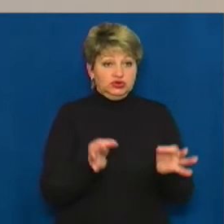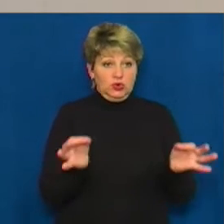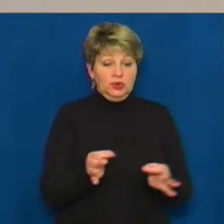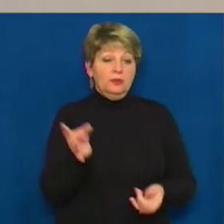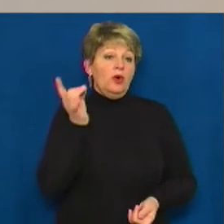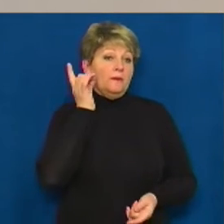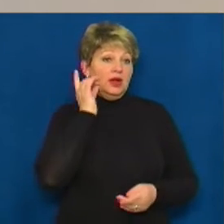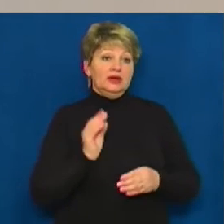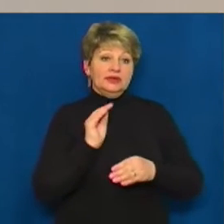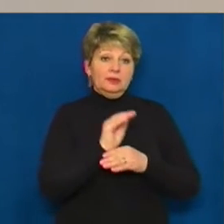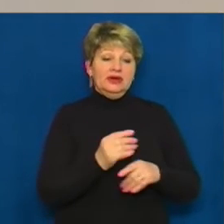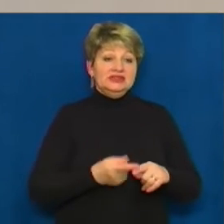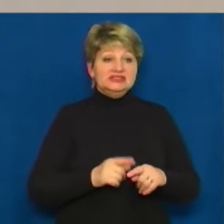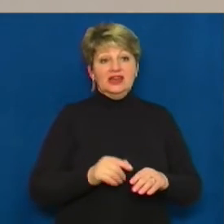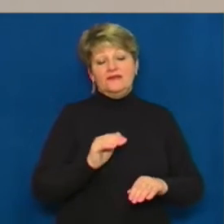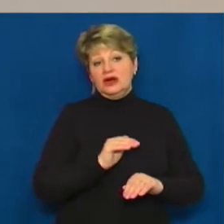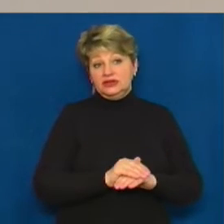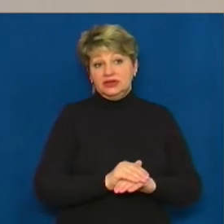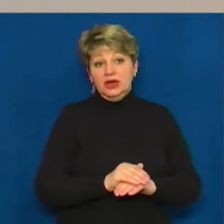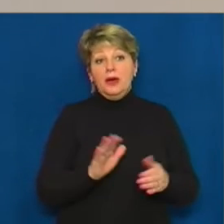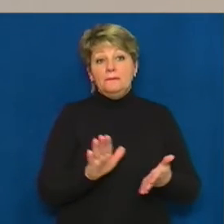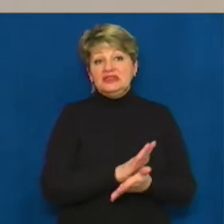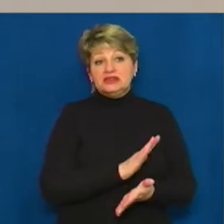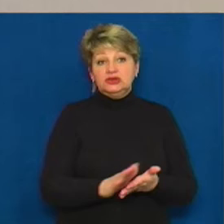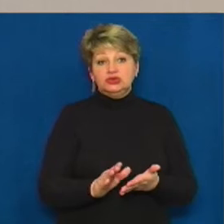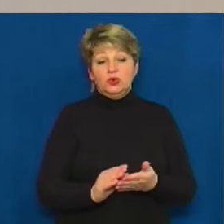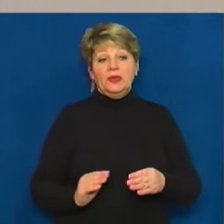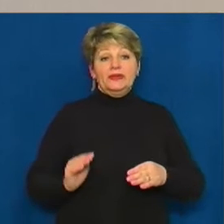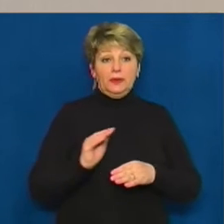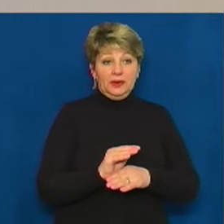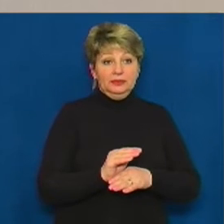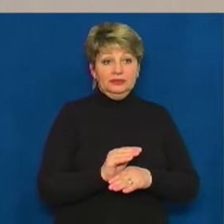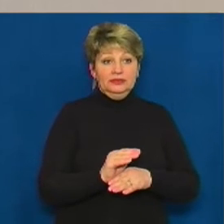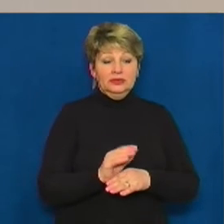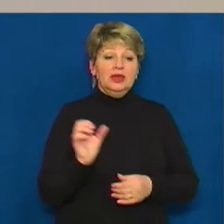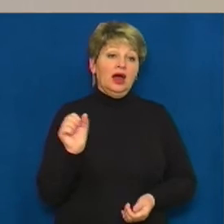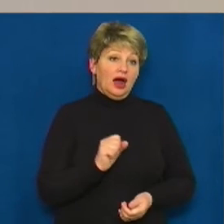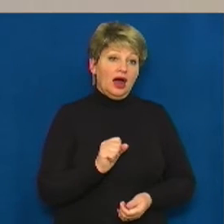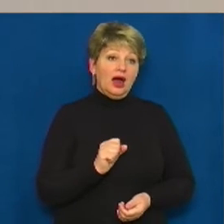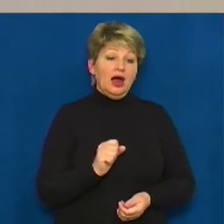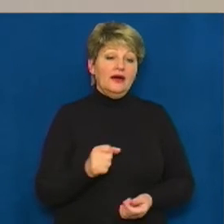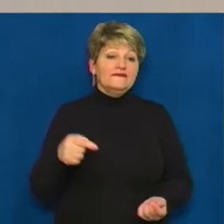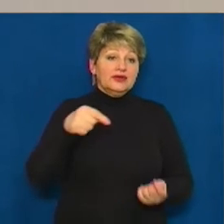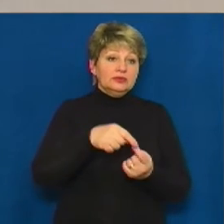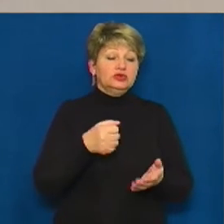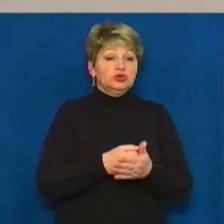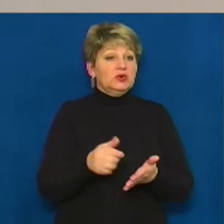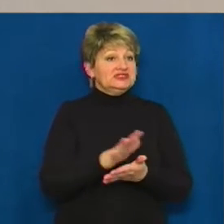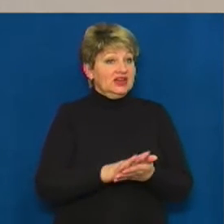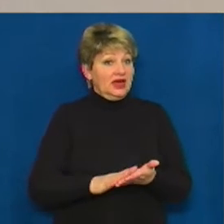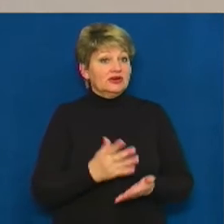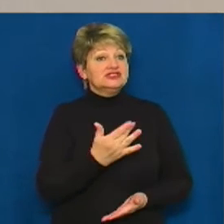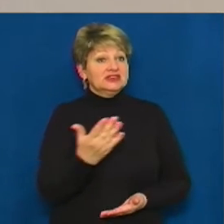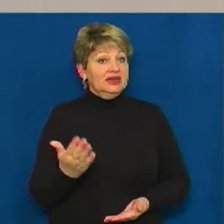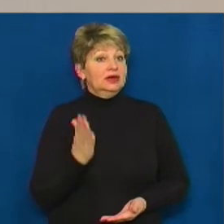мобільному додатку це фактично майже безкоштовна функція генерування. А відповідно до тих заявок, скільки буде